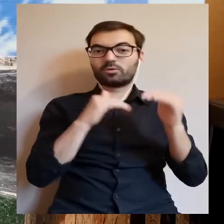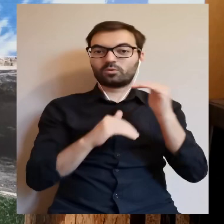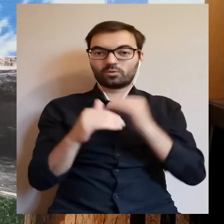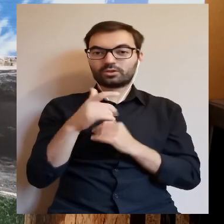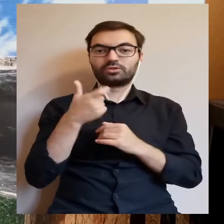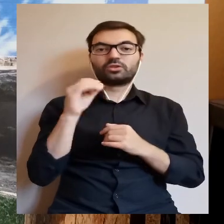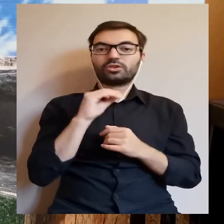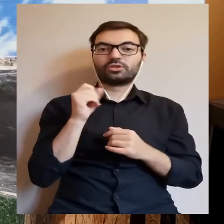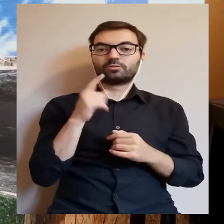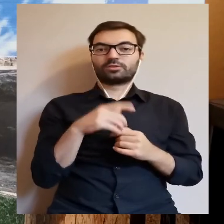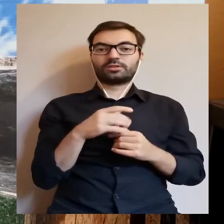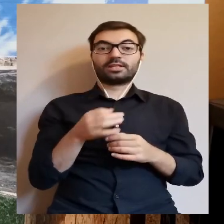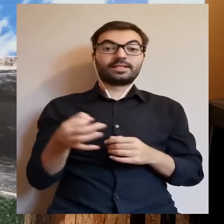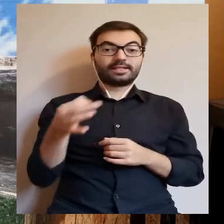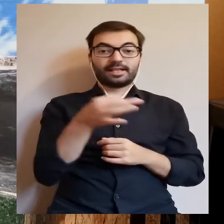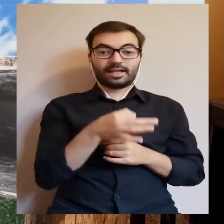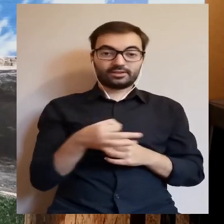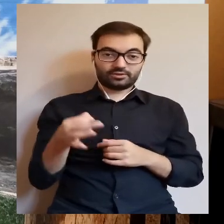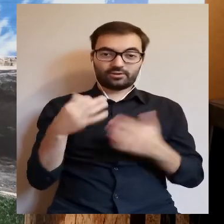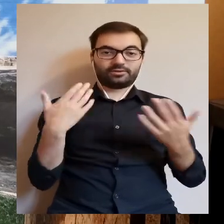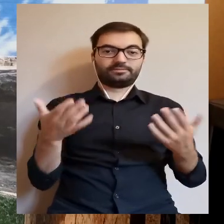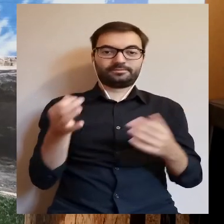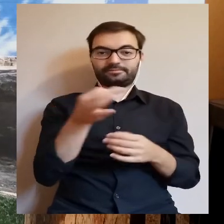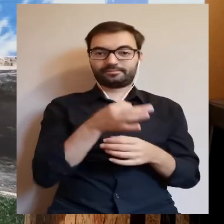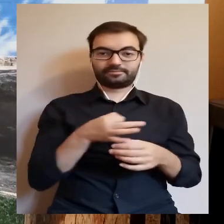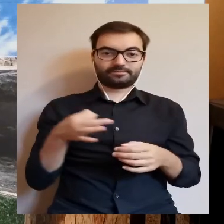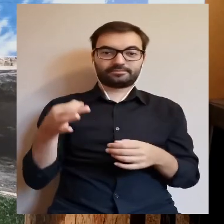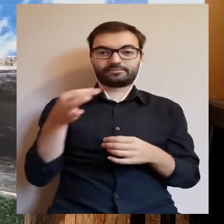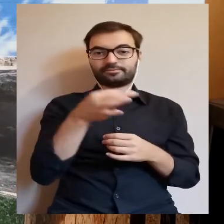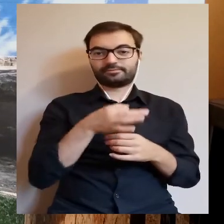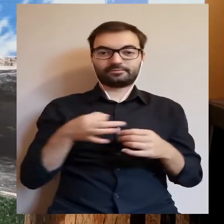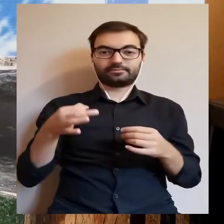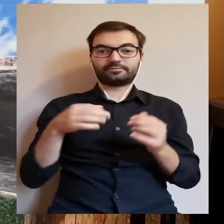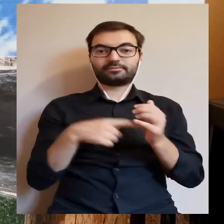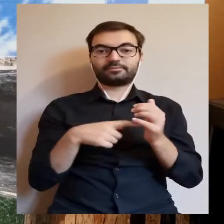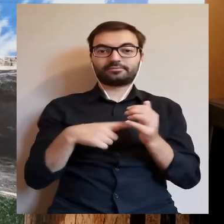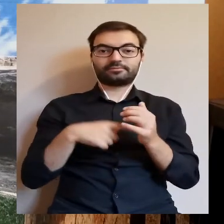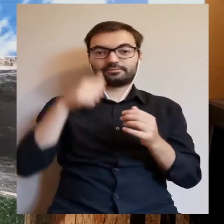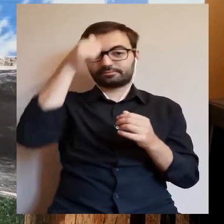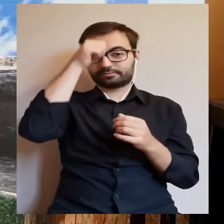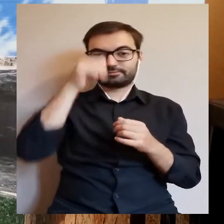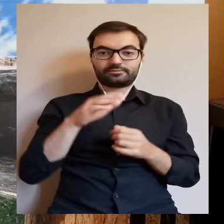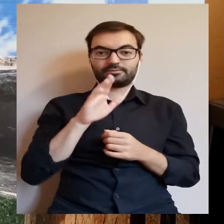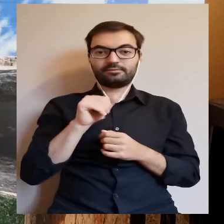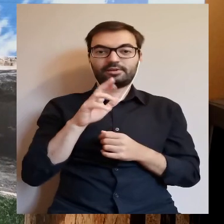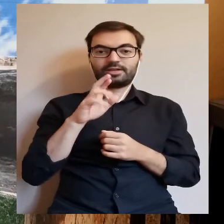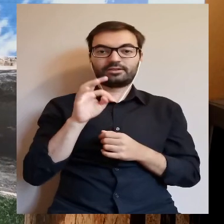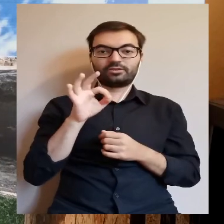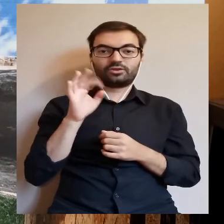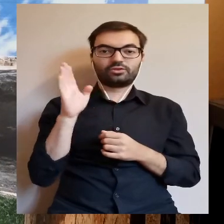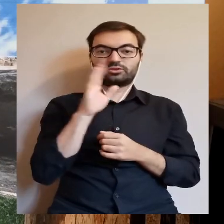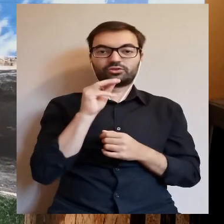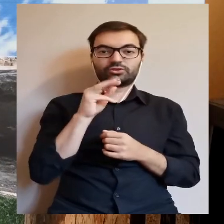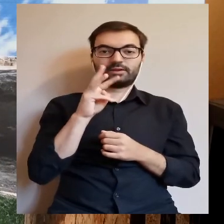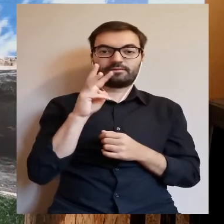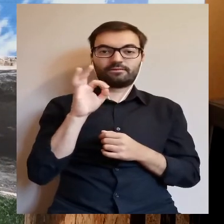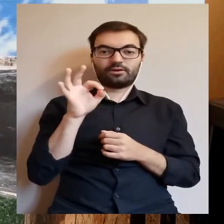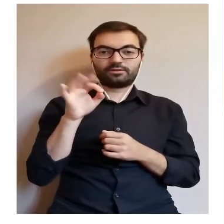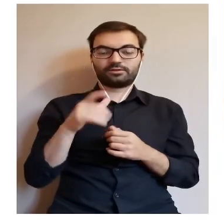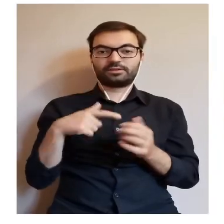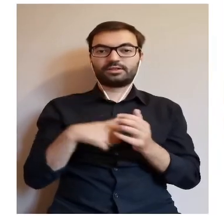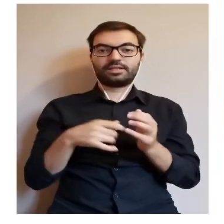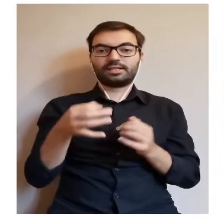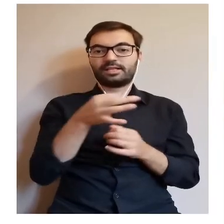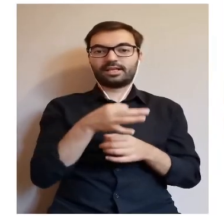Dybankę. Cóż my tu jeszcze mamy? Mamy jeziora oczywiście. Jezioro, które zwie się Bartoszewo, to jest